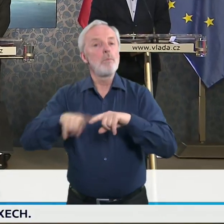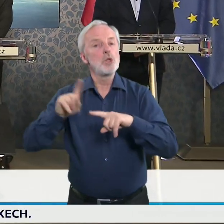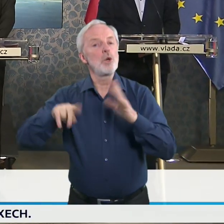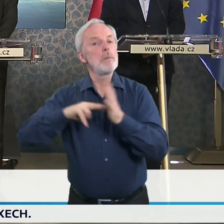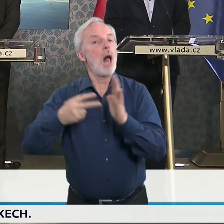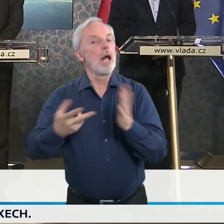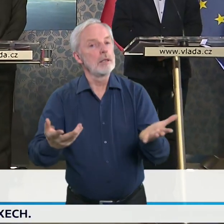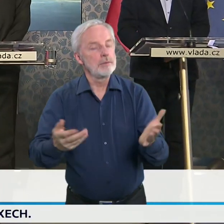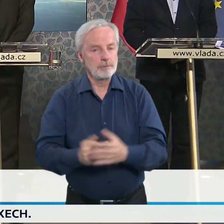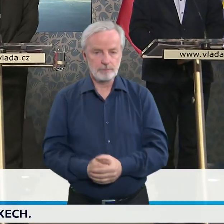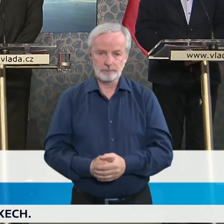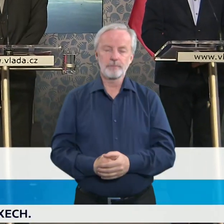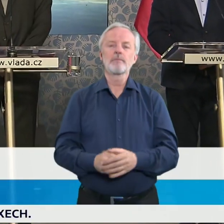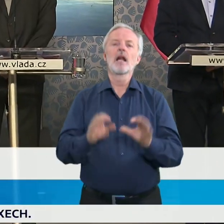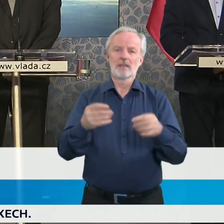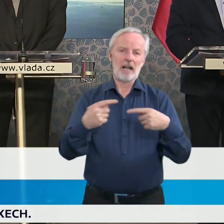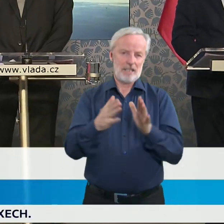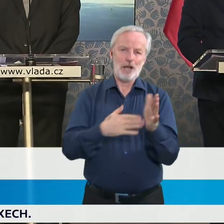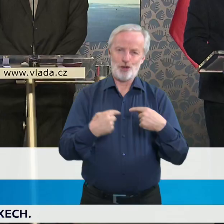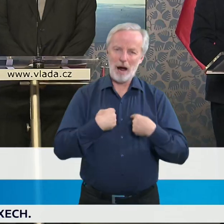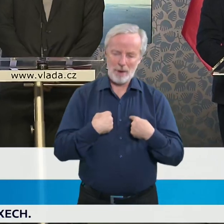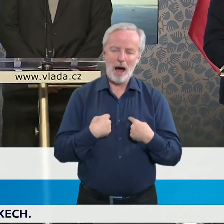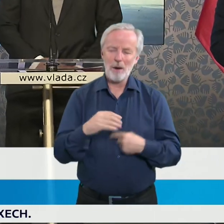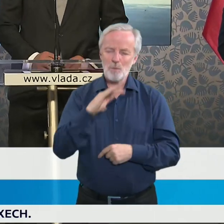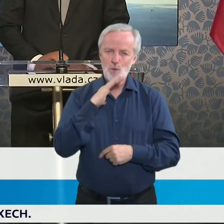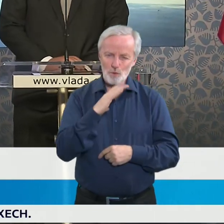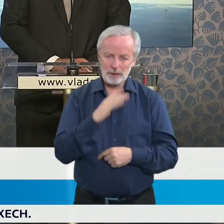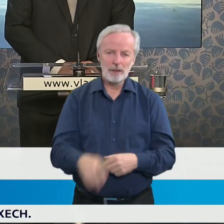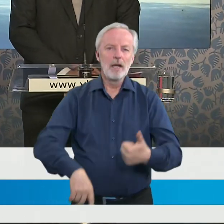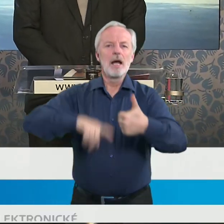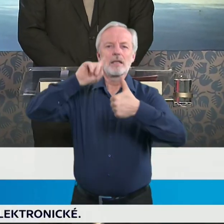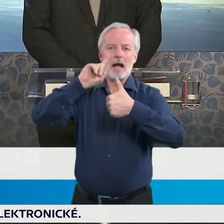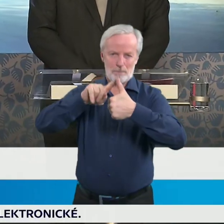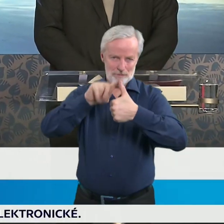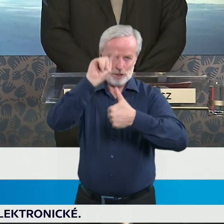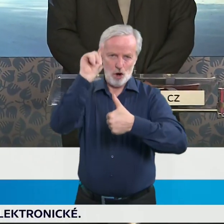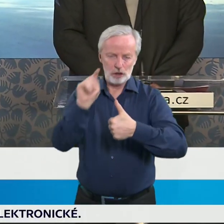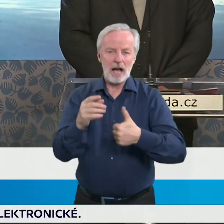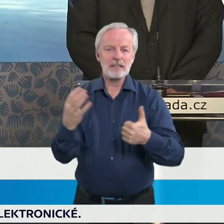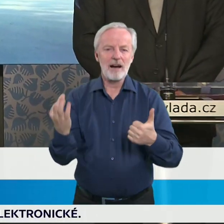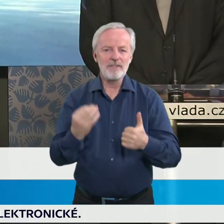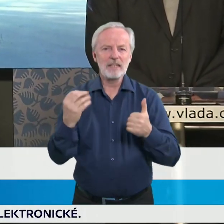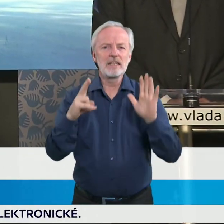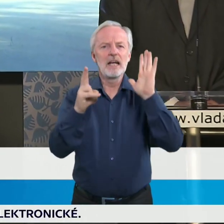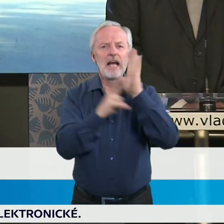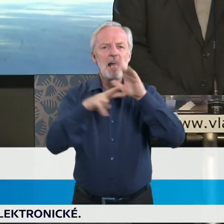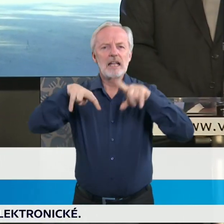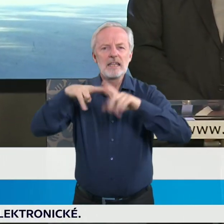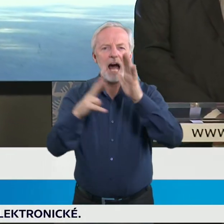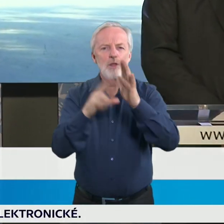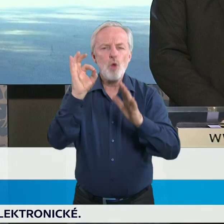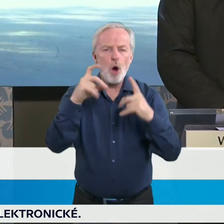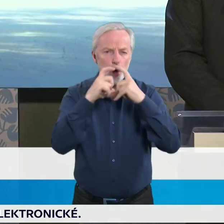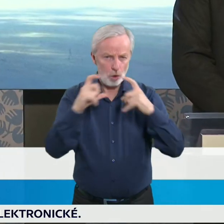otázky, možná mě mě mě kolegové doplní. Tak co se týče těch tzv. nanoroušek, já přesně nevím, co nazýváte nanorouškami, my jsme